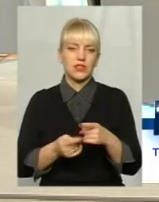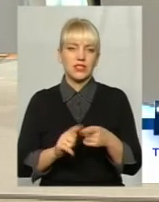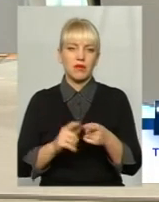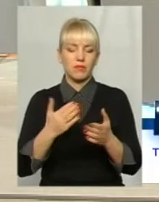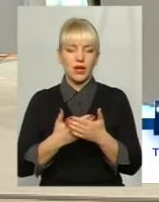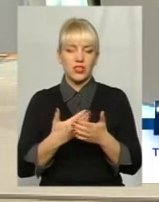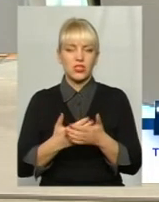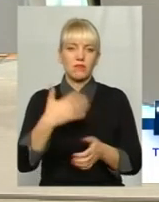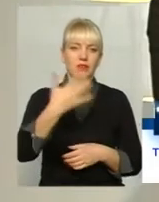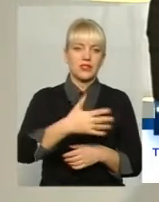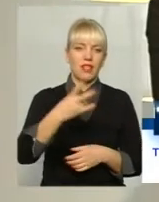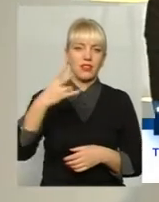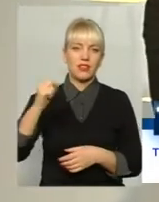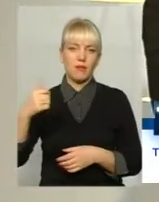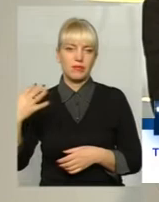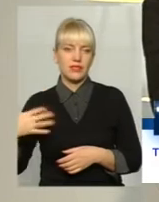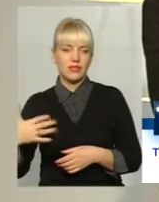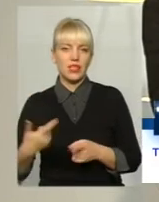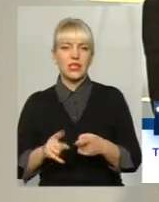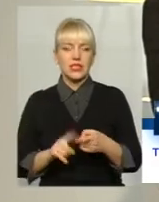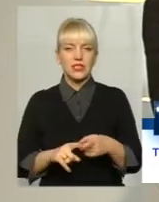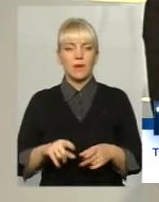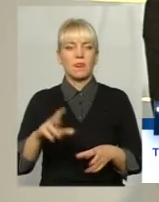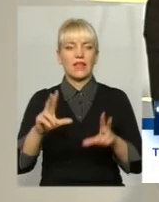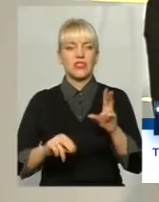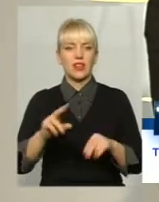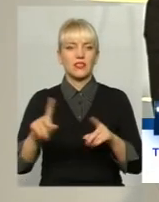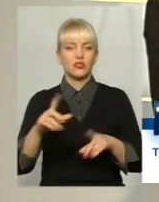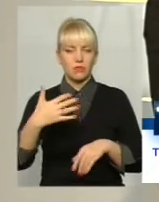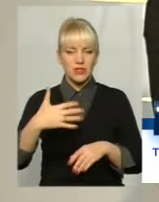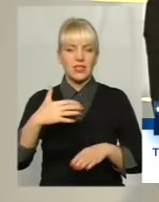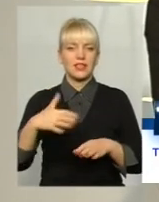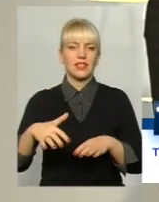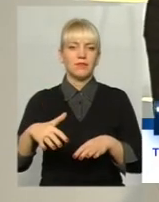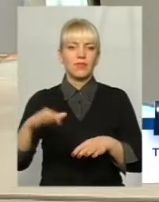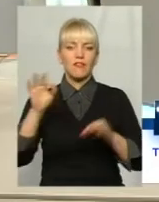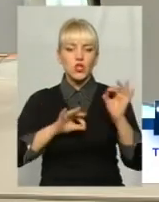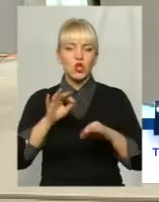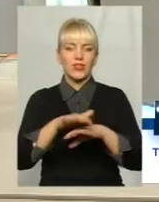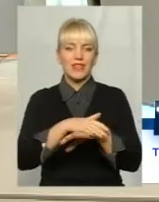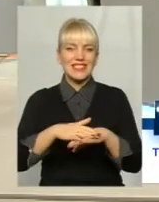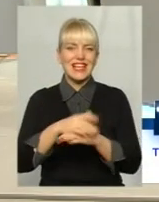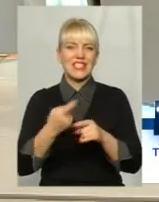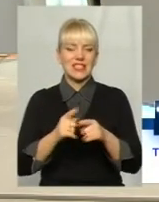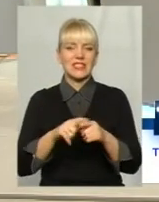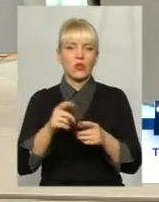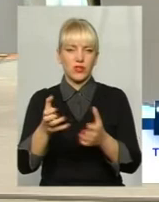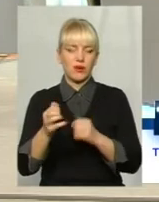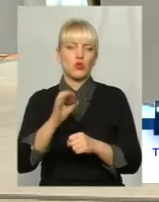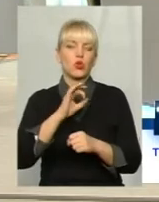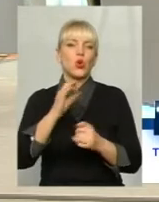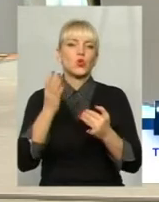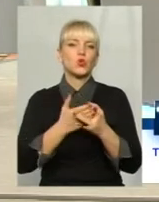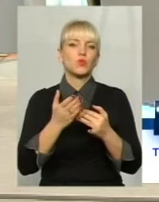будинку 50 на 50. То в нас, по суті, 50% населення, будемо говорити, так, це отримує субсидії. минулої зими. Ну, в цьому